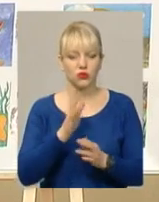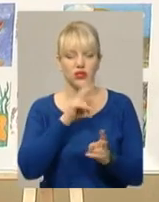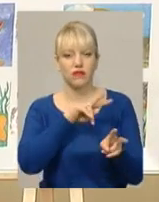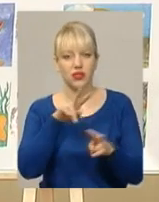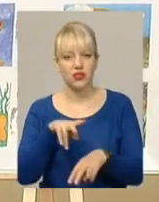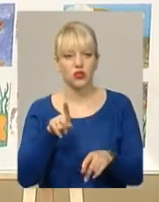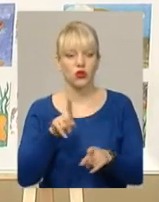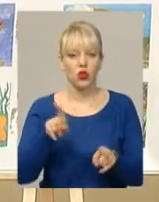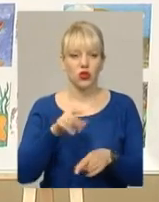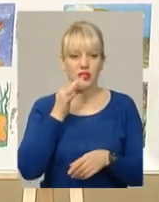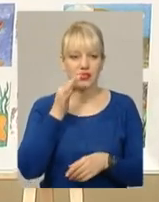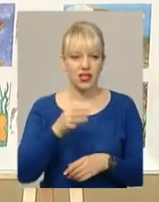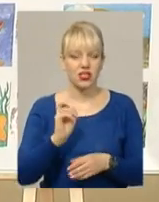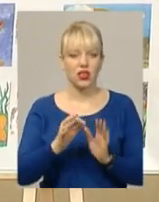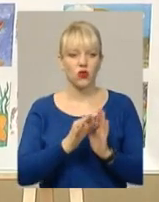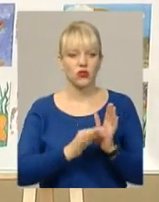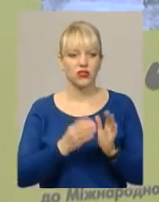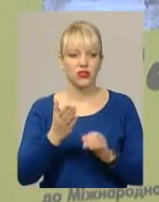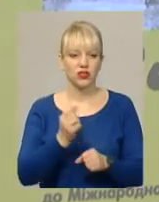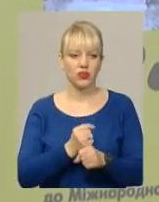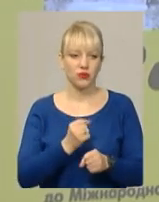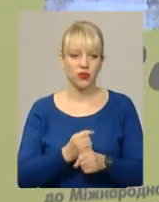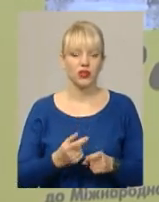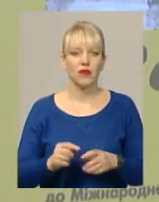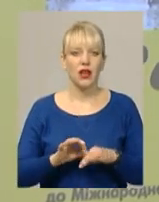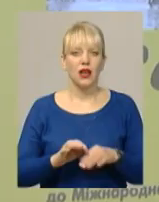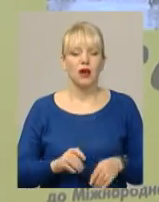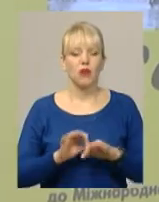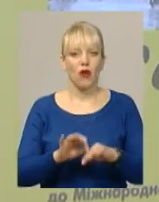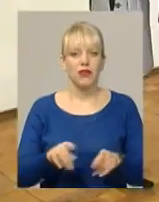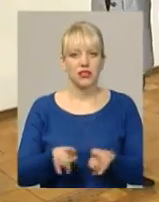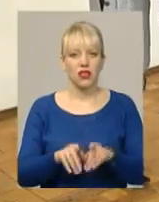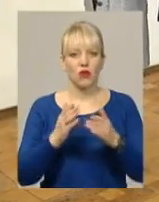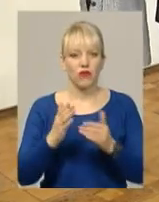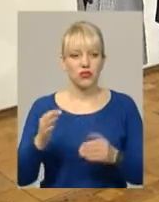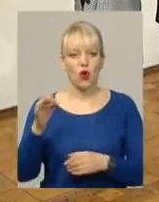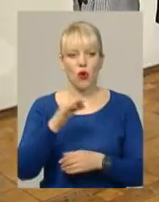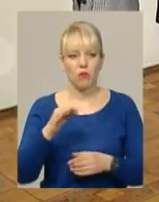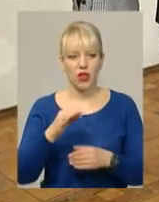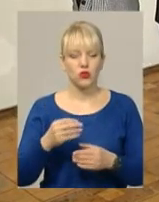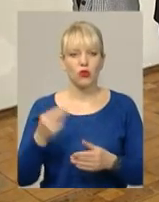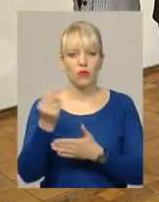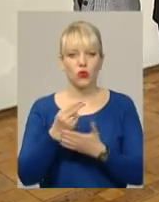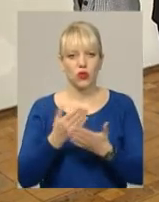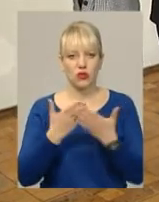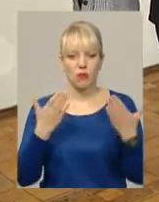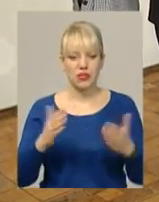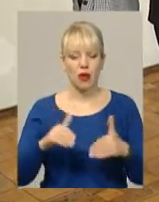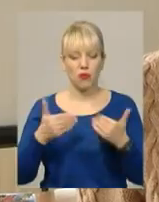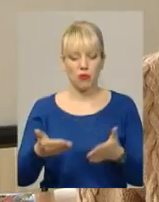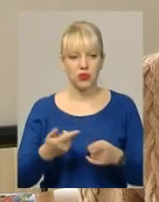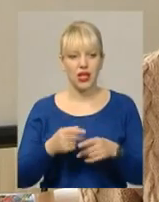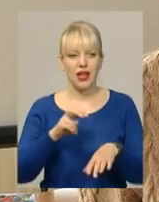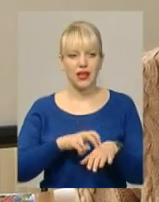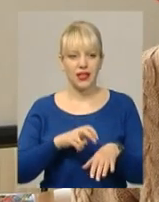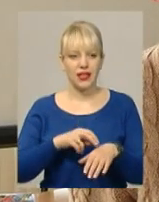хто щось каже і хто як оцінить її роботу. Провести таку виставку в обласному художньому музеї запропонувала Аріні та її батькам лікар